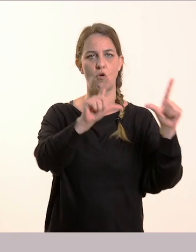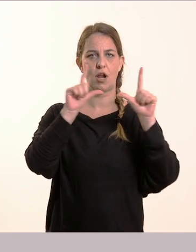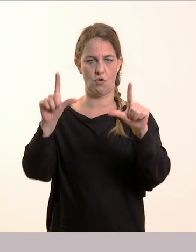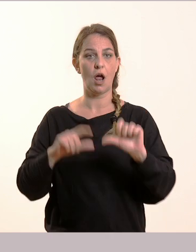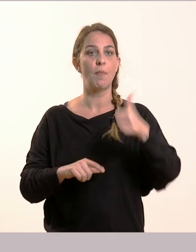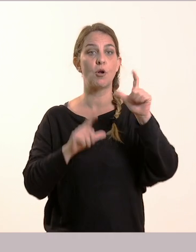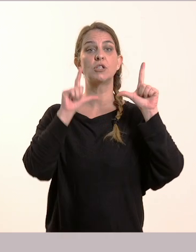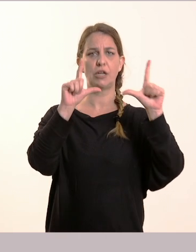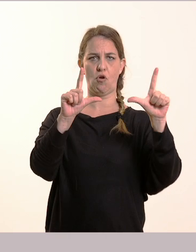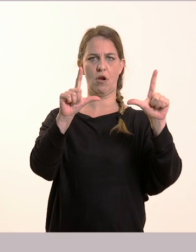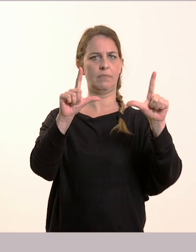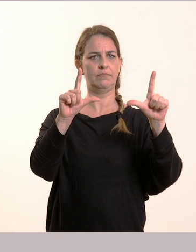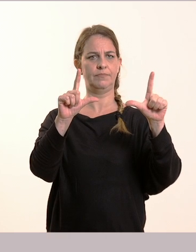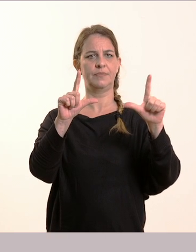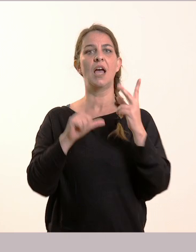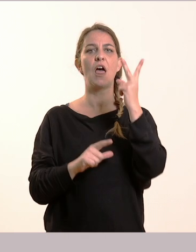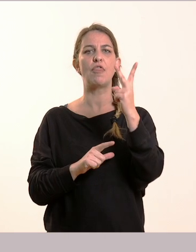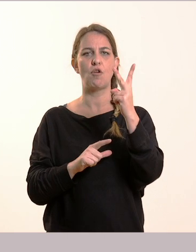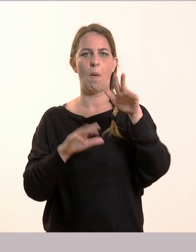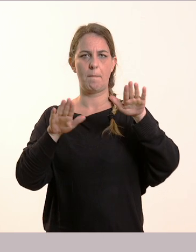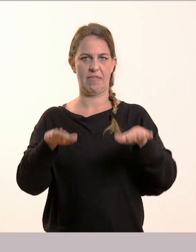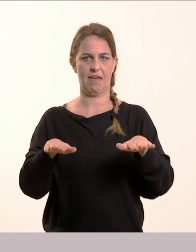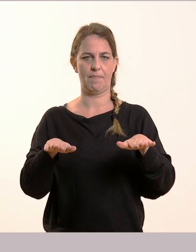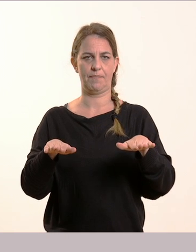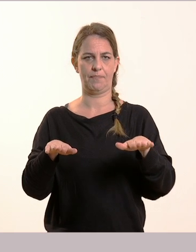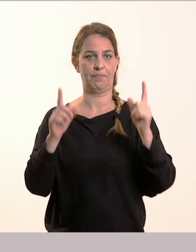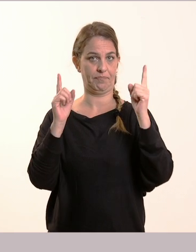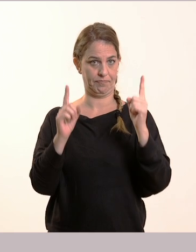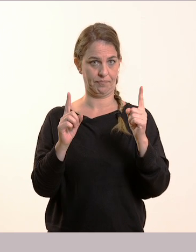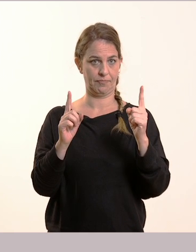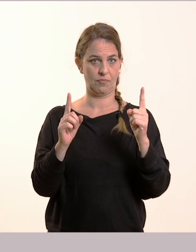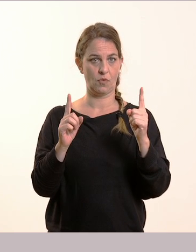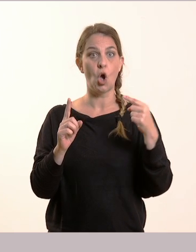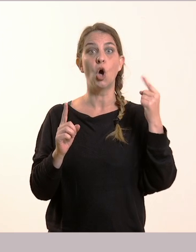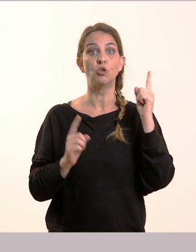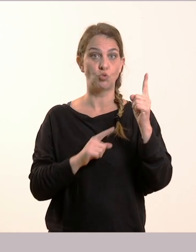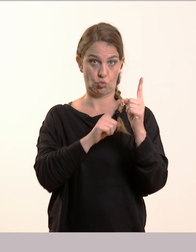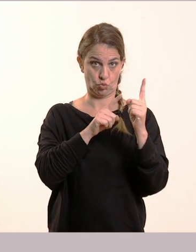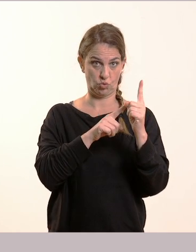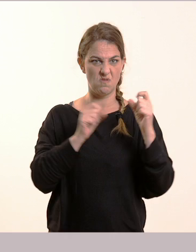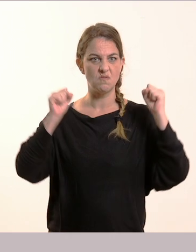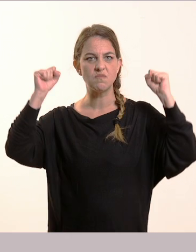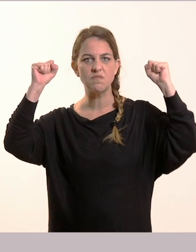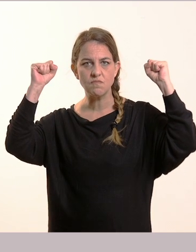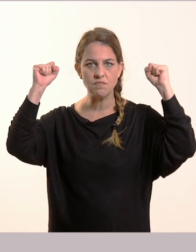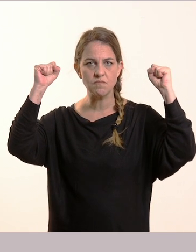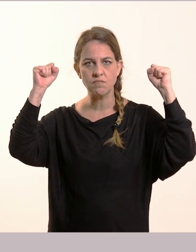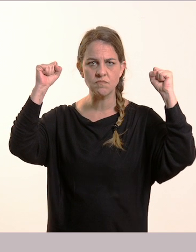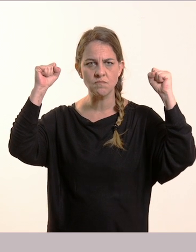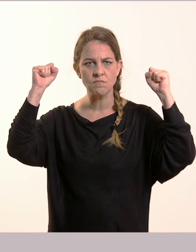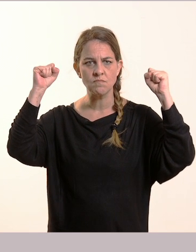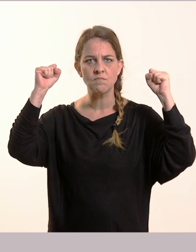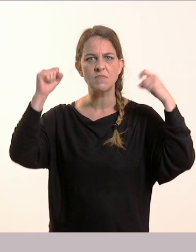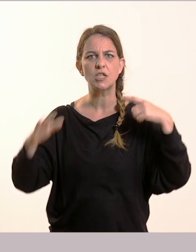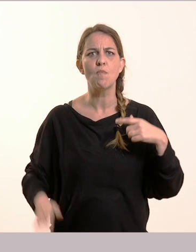βλέπετε. Είναι δύο παιδάκια. Το ένα παιδάκι έχει σηκώσει τις γροθιές πάνω. Έχει χτυπάει το πόδι κάτω. Το